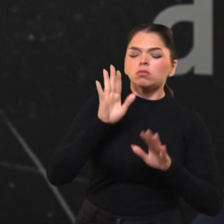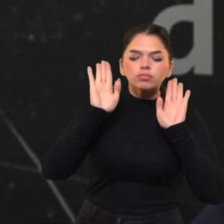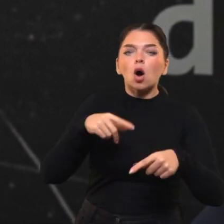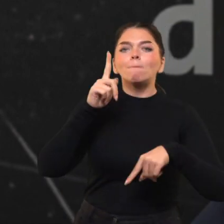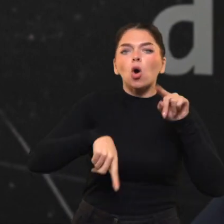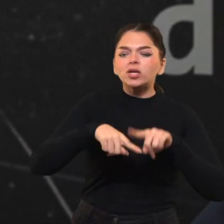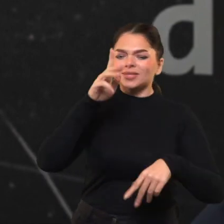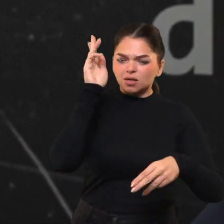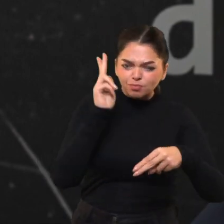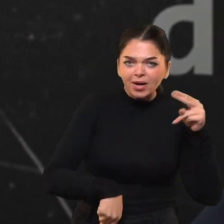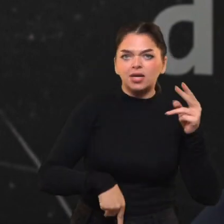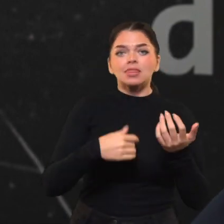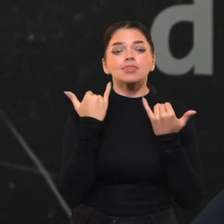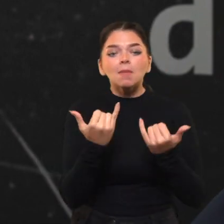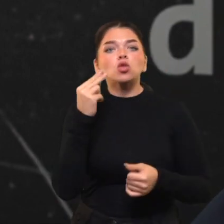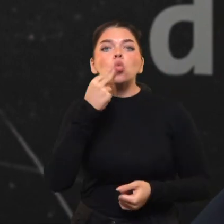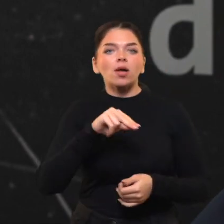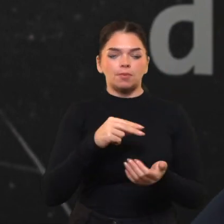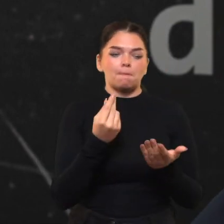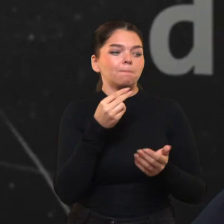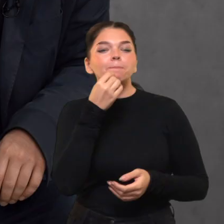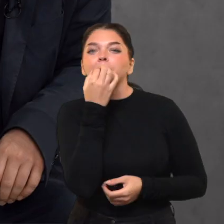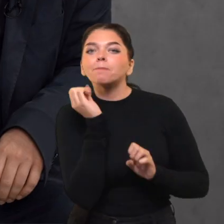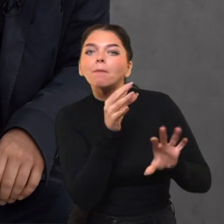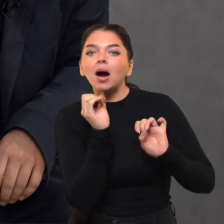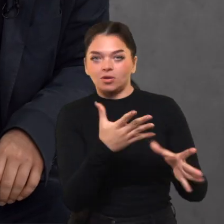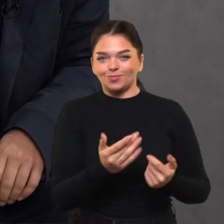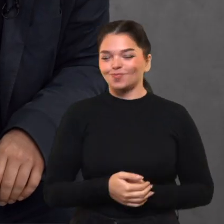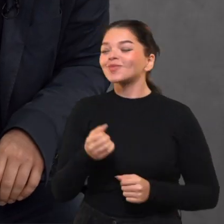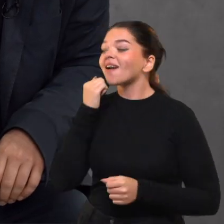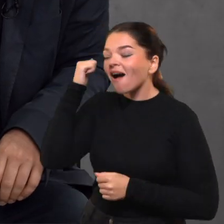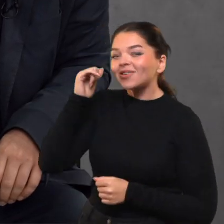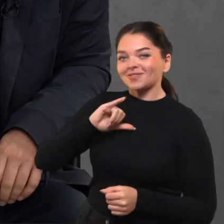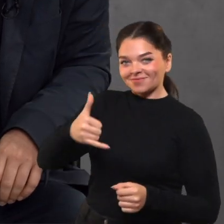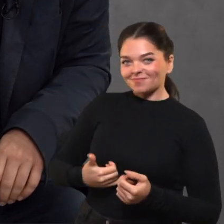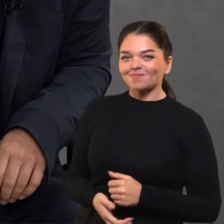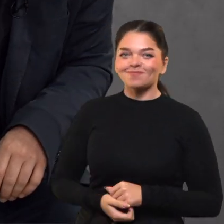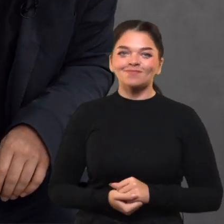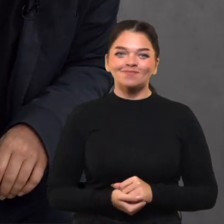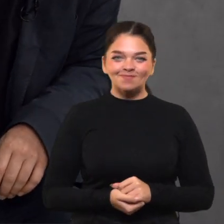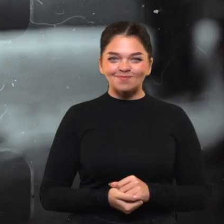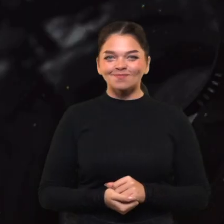nustok politikuoti. Ir pagaliau papasakos savo nuodėme. Ačiū, kad atėjote.